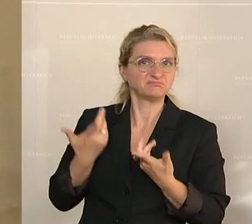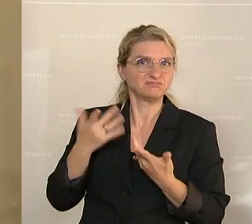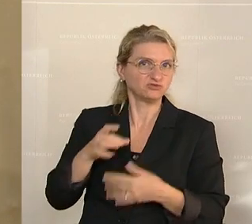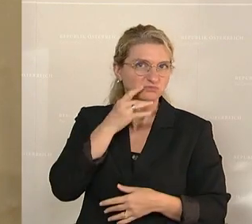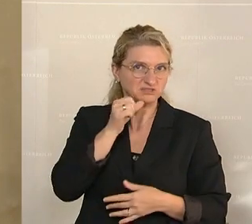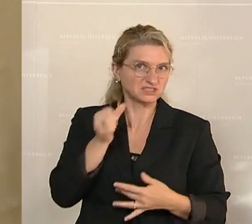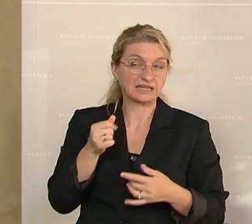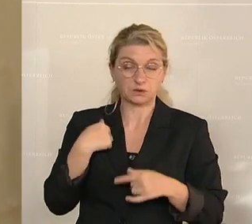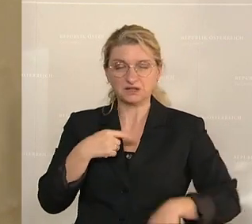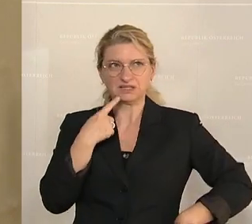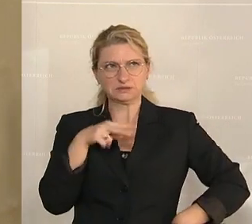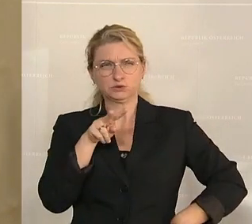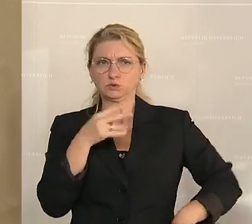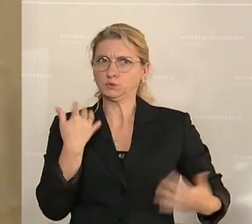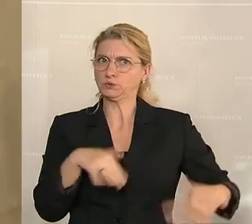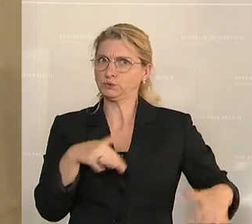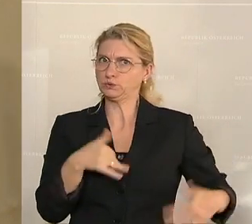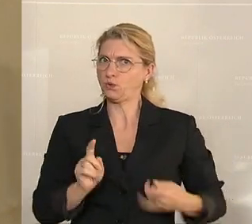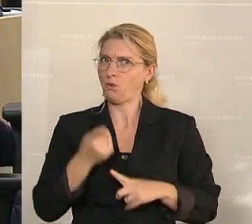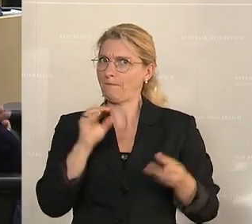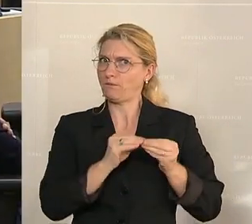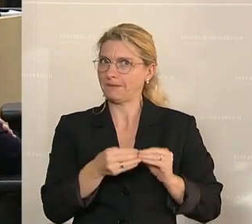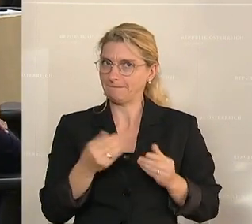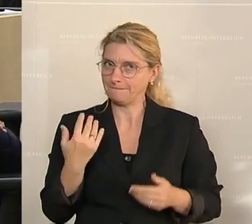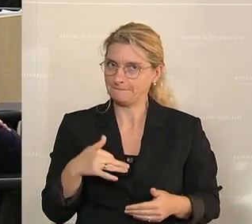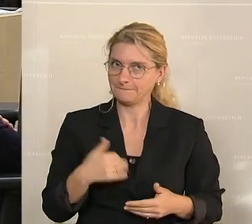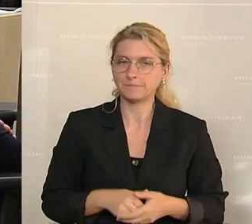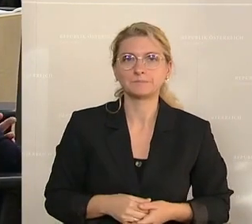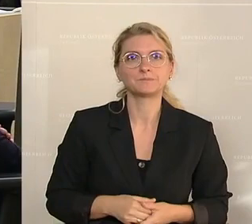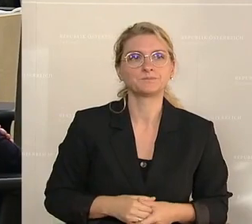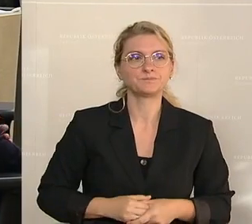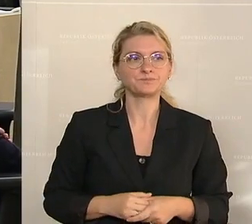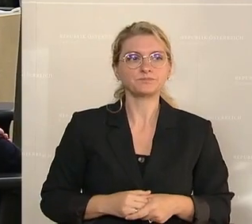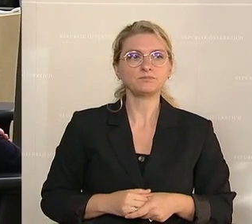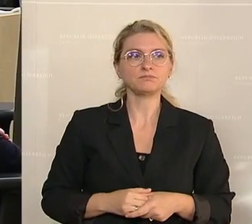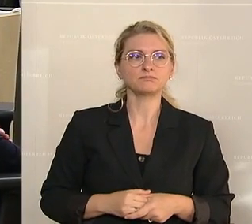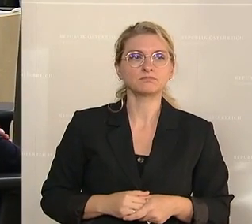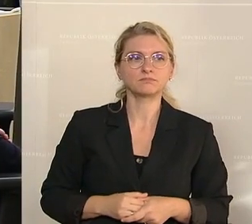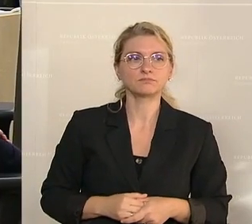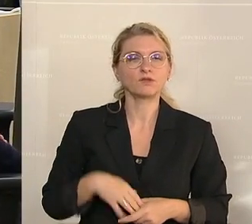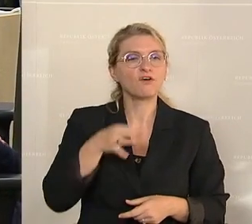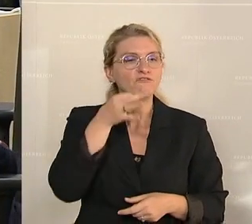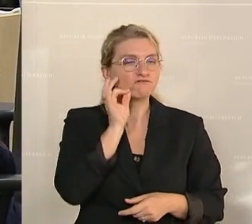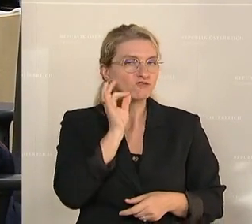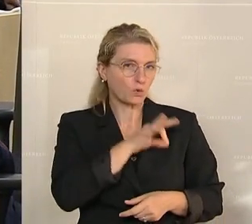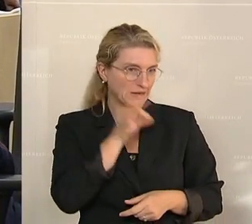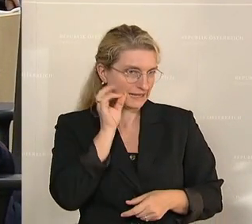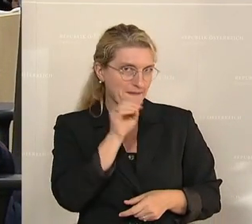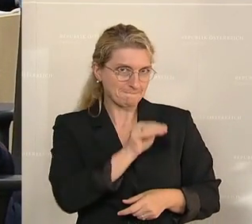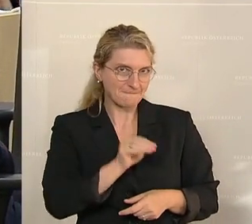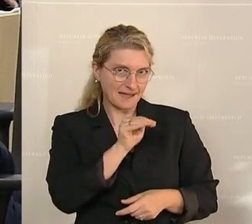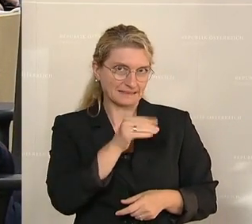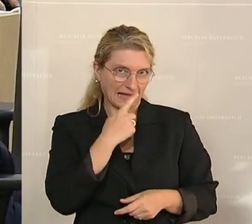für hochproblematisch. Warum ich mich, Frau Kollegin Meintler-Reisinger, warum ich mich aber auch zu dem